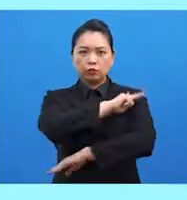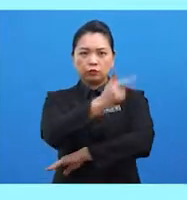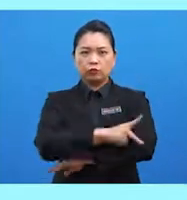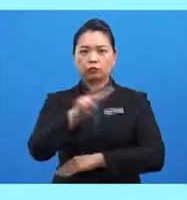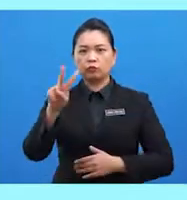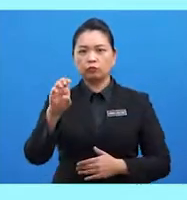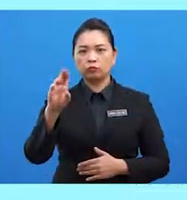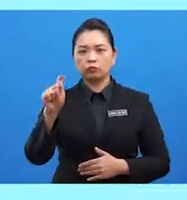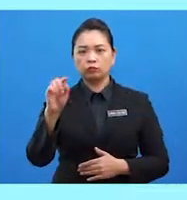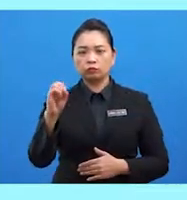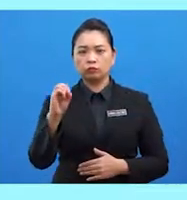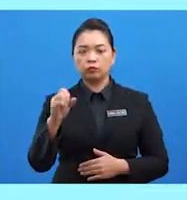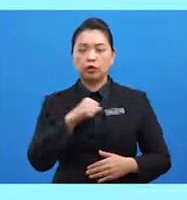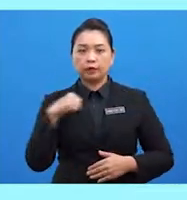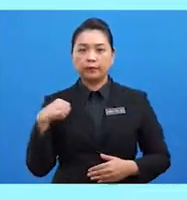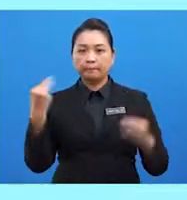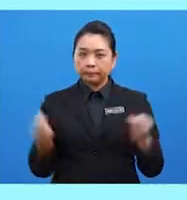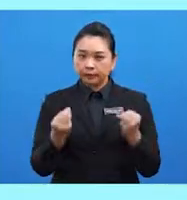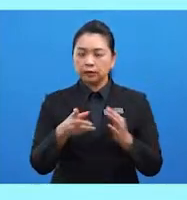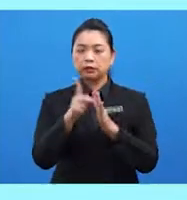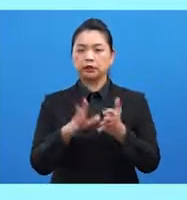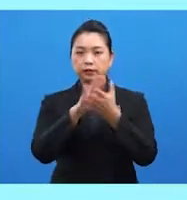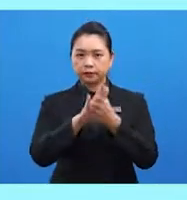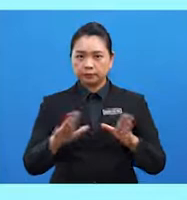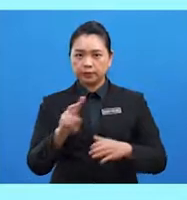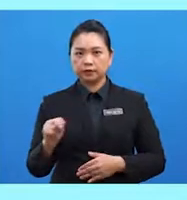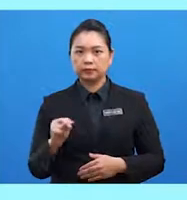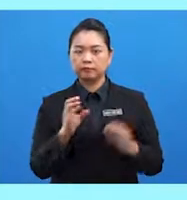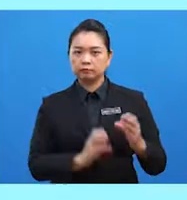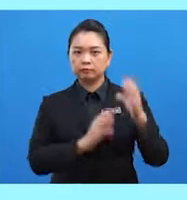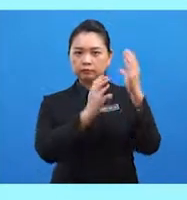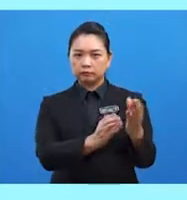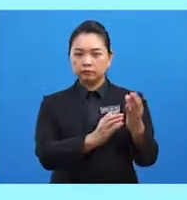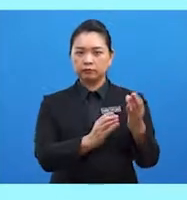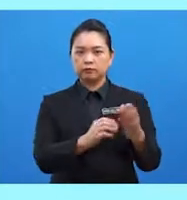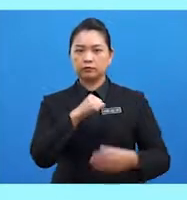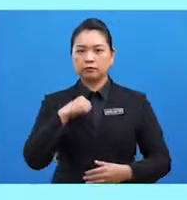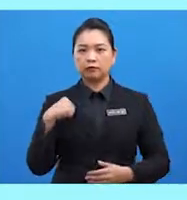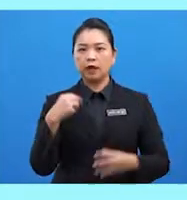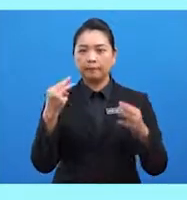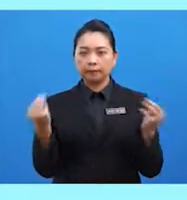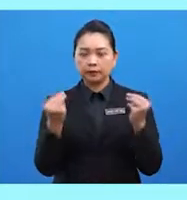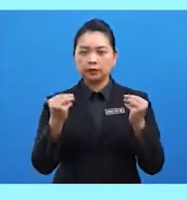anggota Majlis Keselamatan. Mencadangkan keanggotaan Majlis Keselamatan